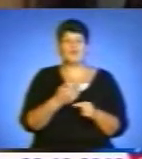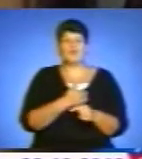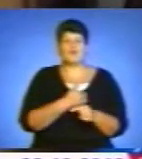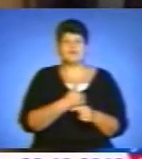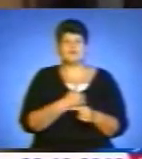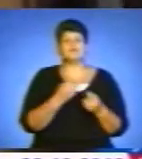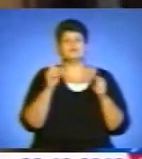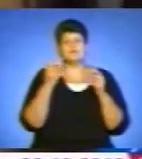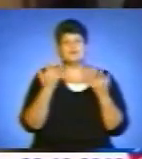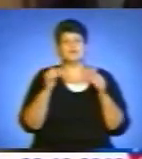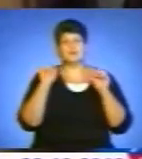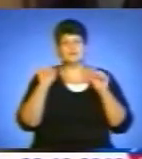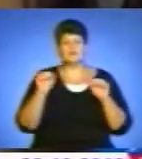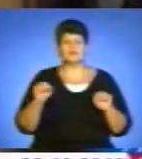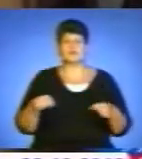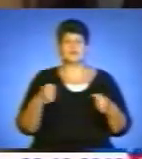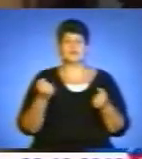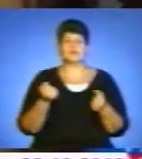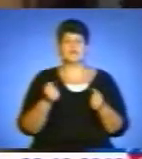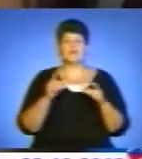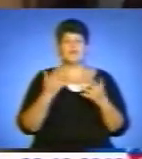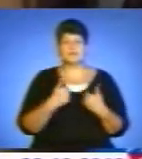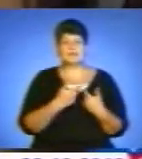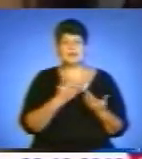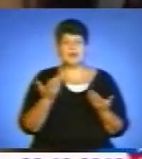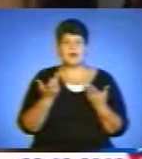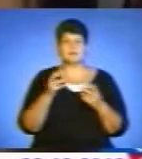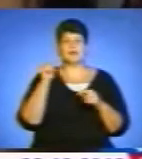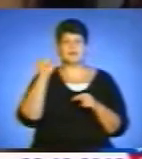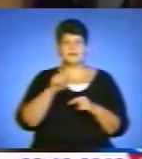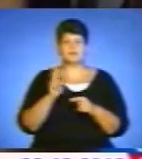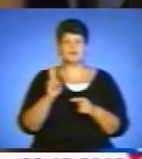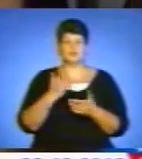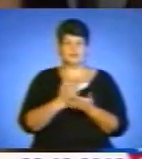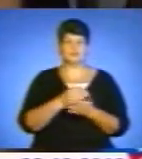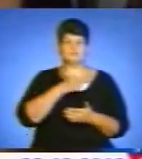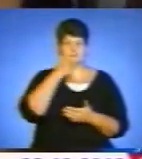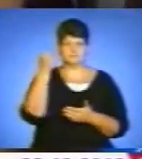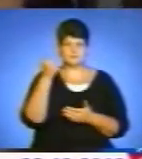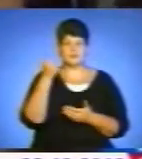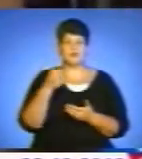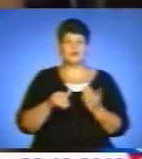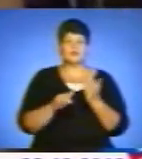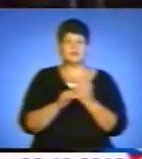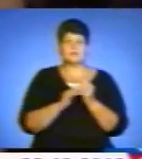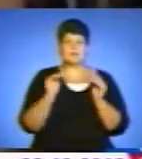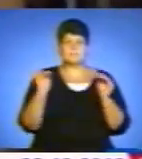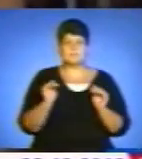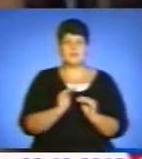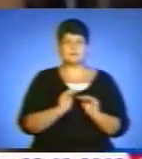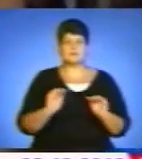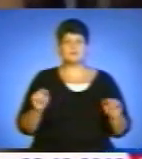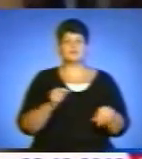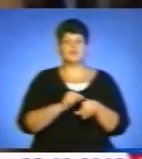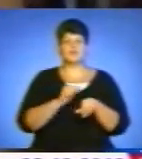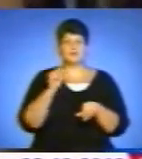наскільки це реально, наскільки це можливо, десь нам, як тим, які є вже дорослими, допомогти маленьким дітям, щоб вони себе